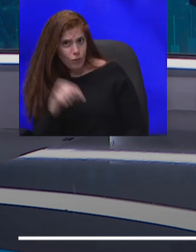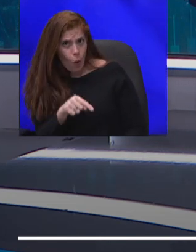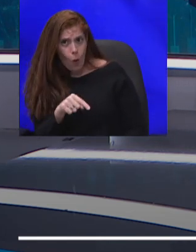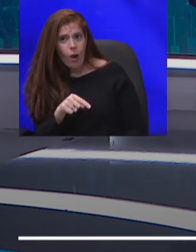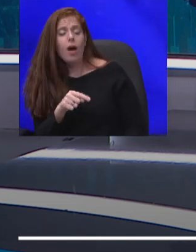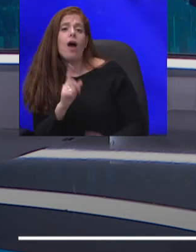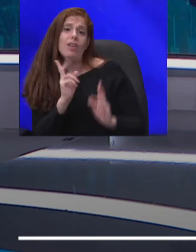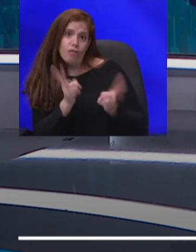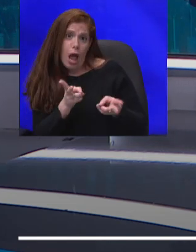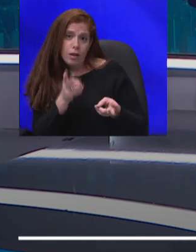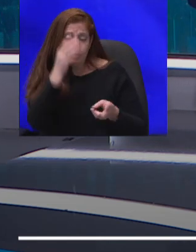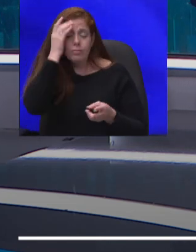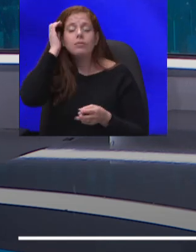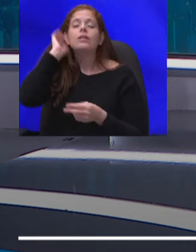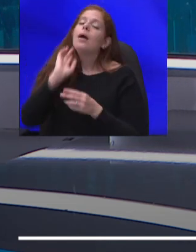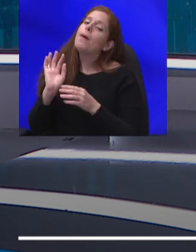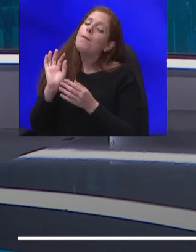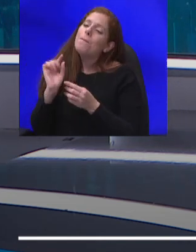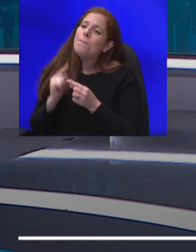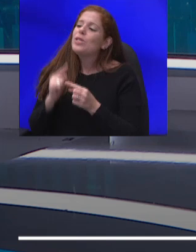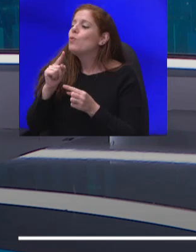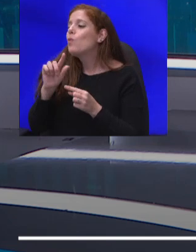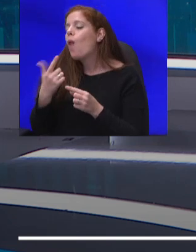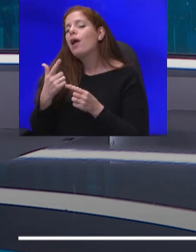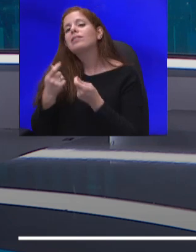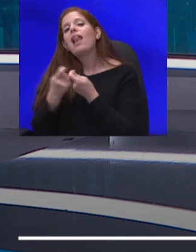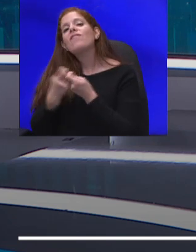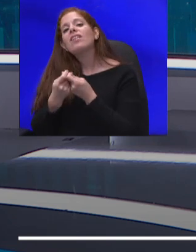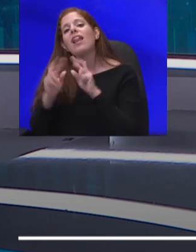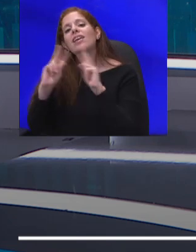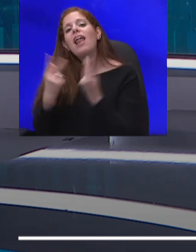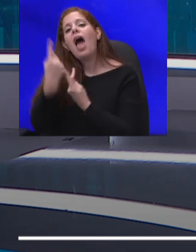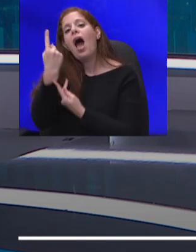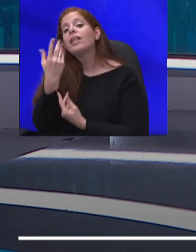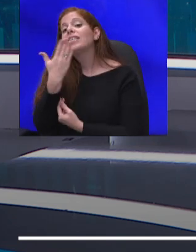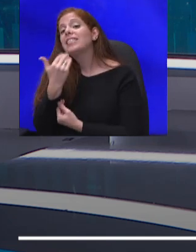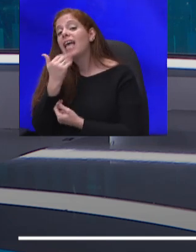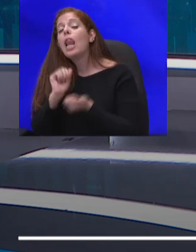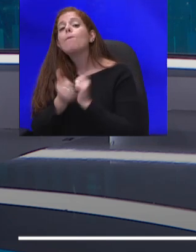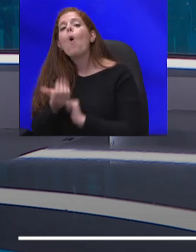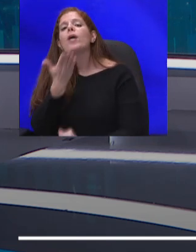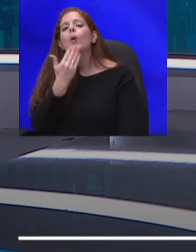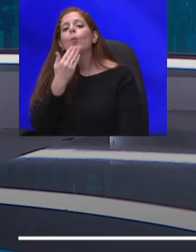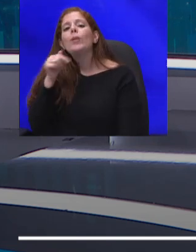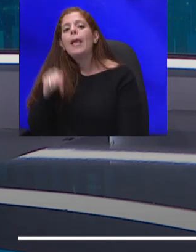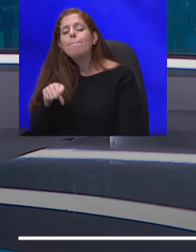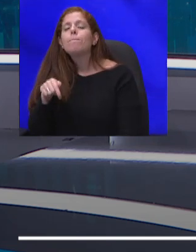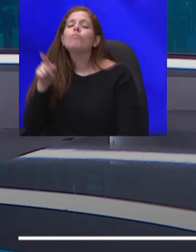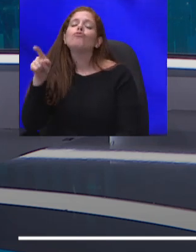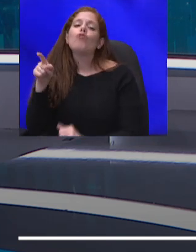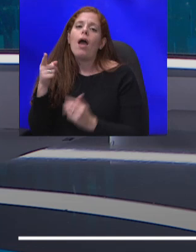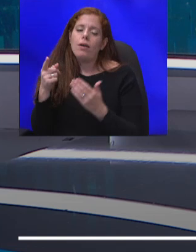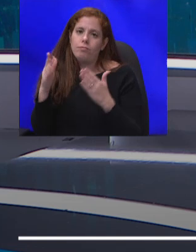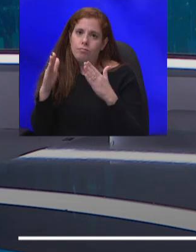בדיוק. זה אולי רלוונטי לקהילה אחת, לישראלים או יהודים ששועים בבריטניה, עם דרכון ישראלי, שרוצים לחזור לישראל,